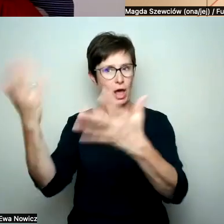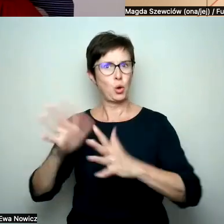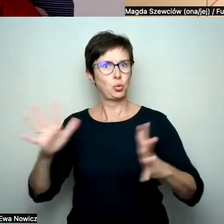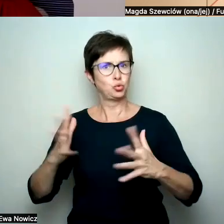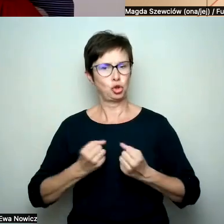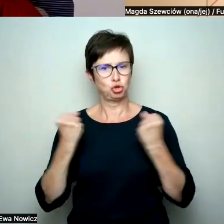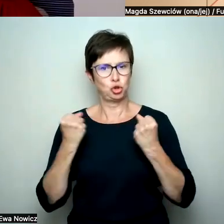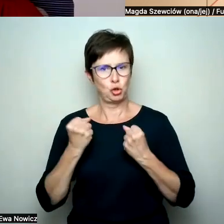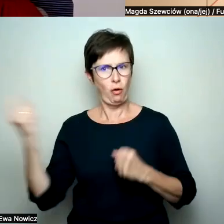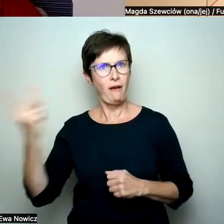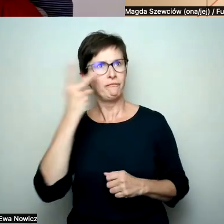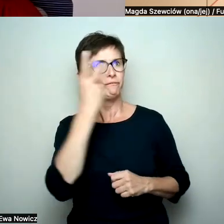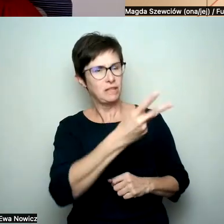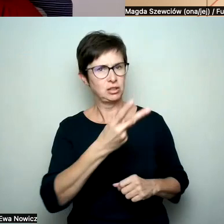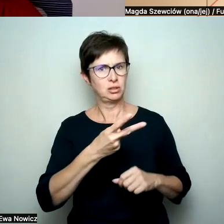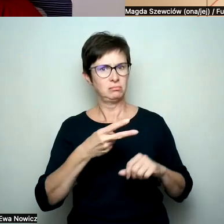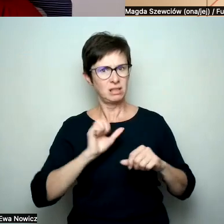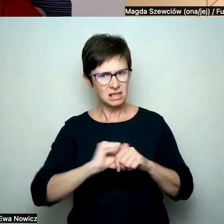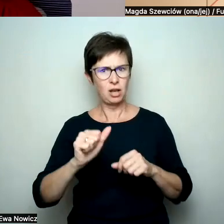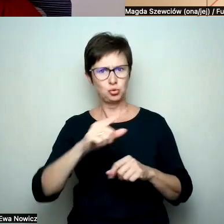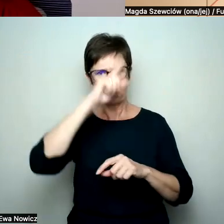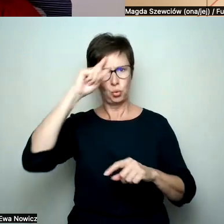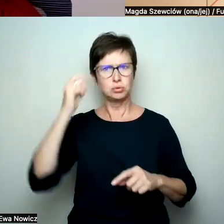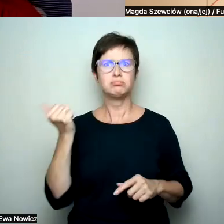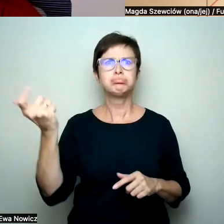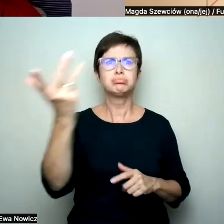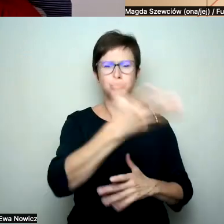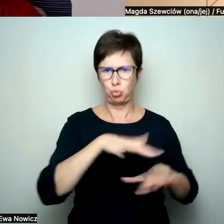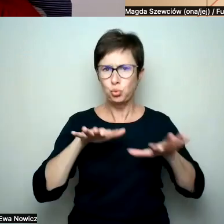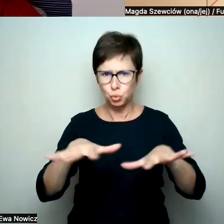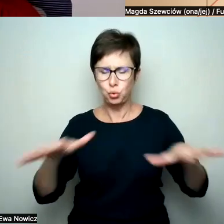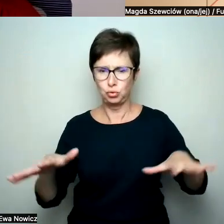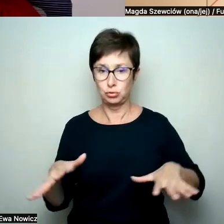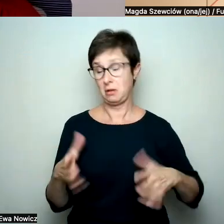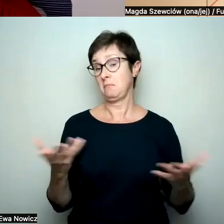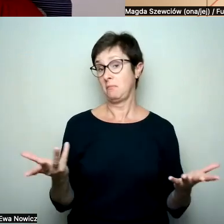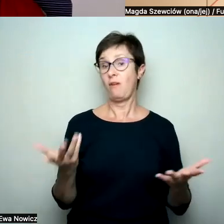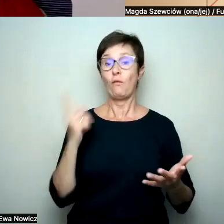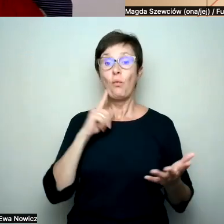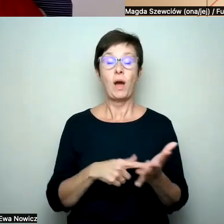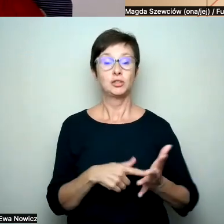jak wiele tych osób jest. Więc myślę, że w ten sposób można też o tym myśleć, że